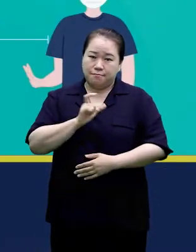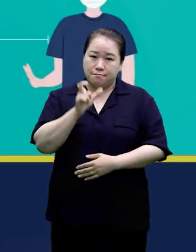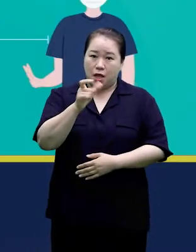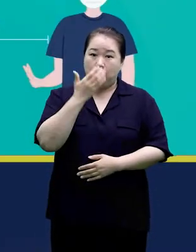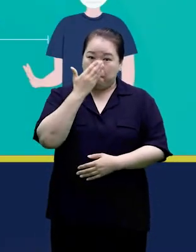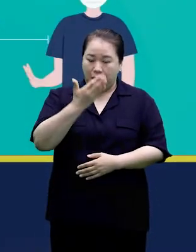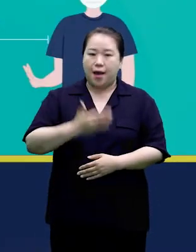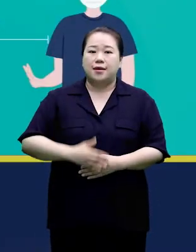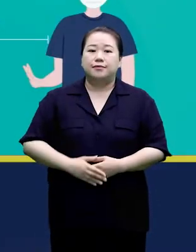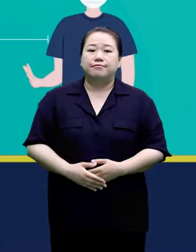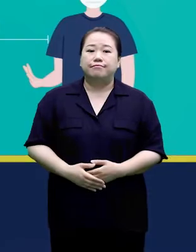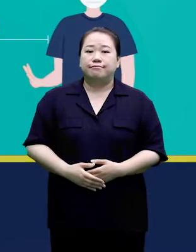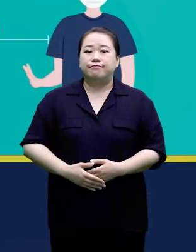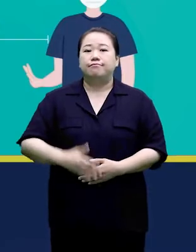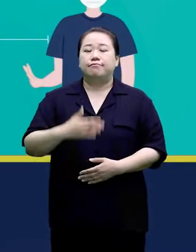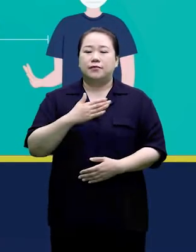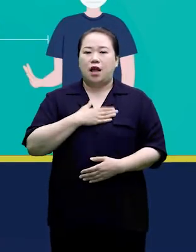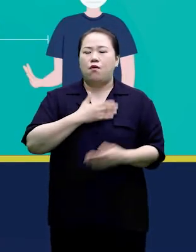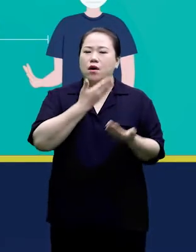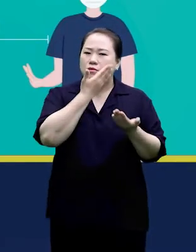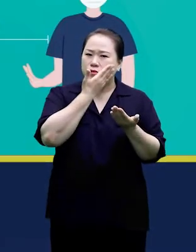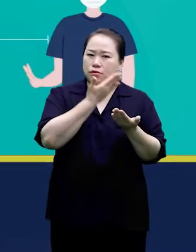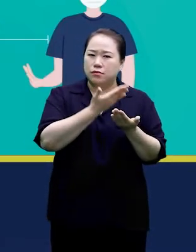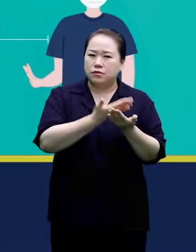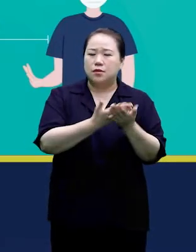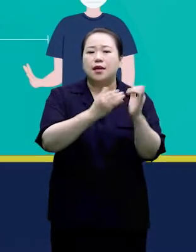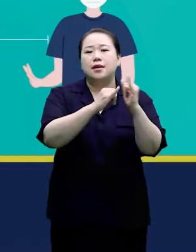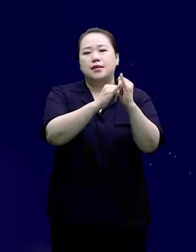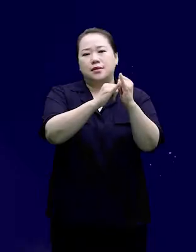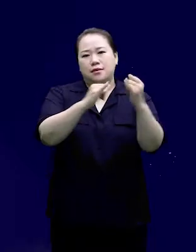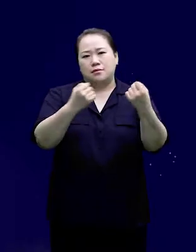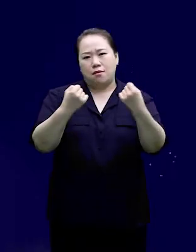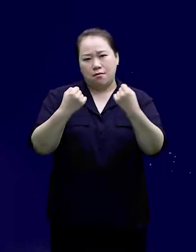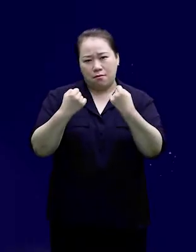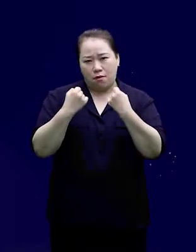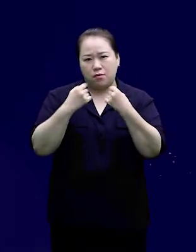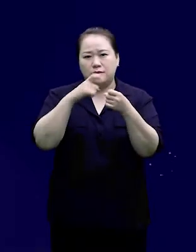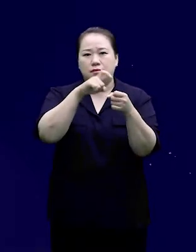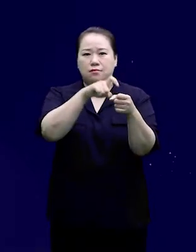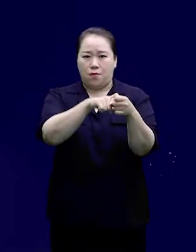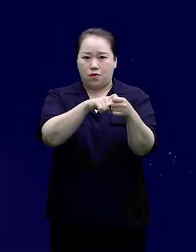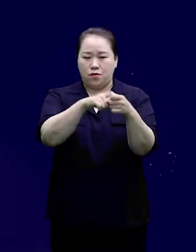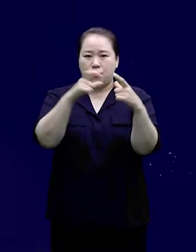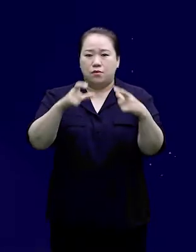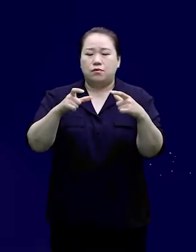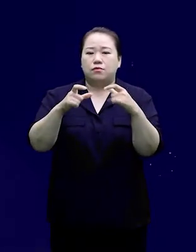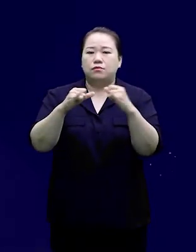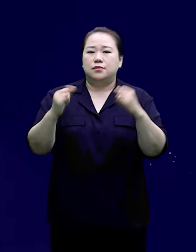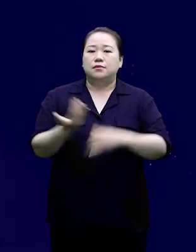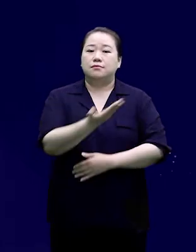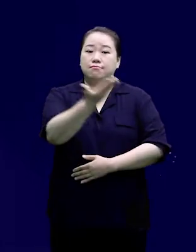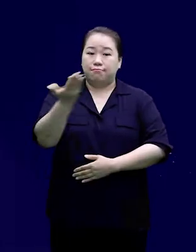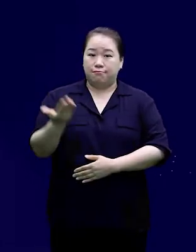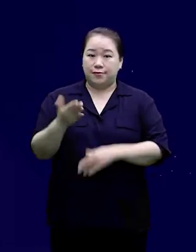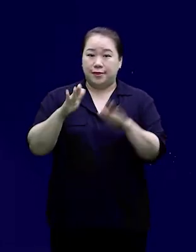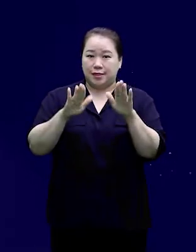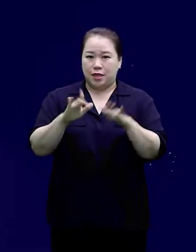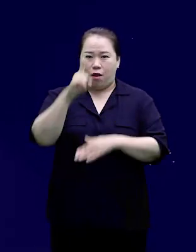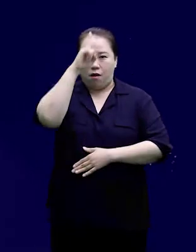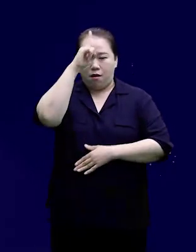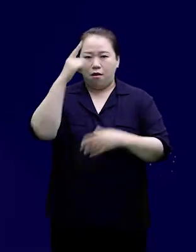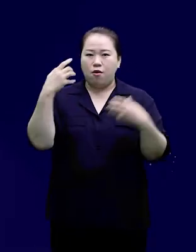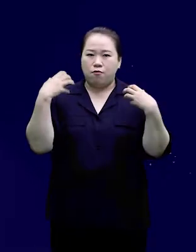나와 내 소중한 가족의 건강 안전을 위해서 국민 여러분께서는 지금처럼 정부를 믿고